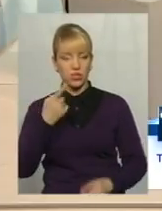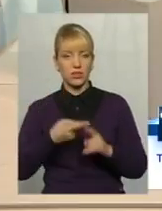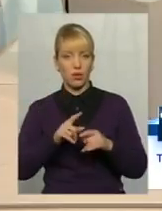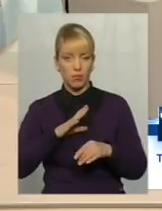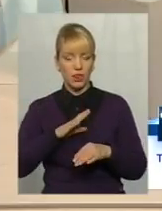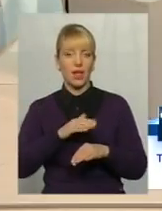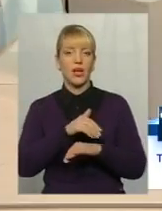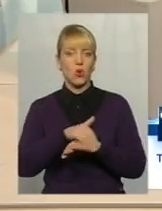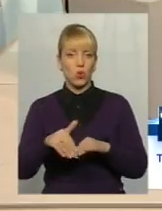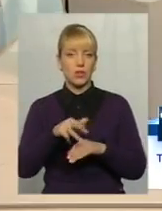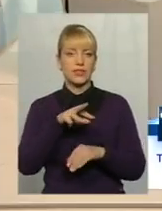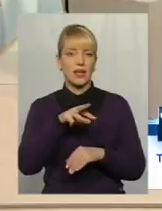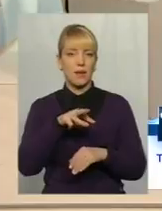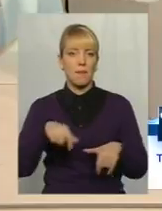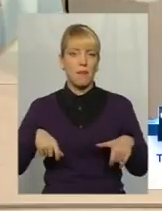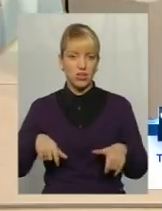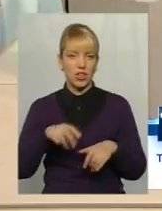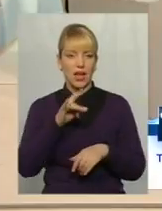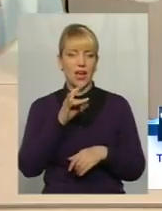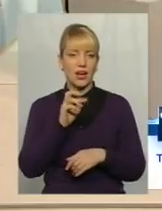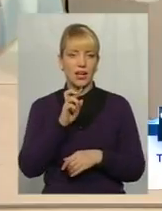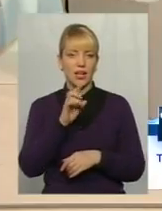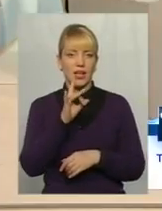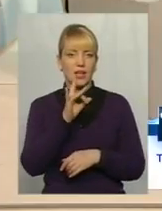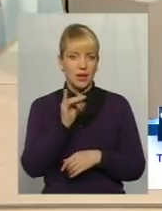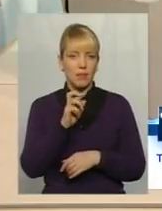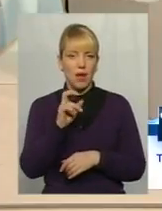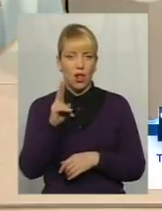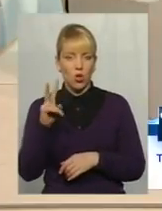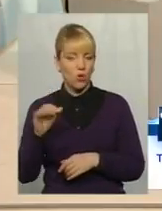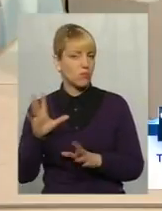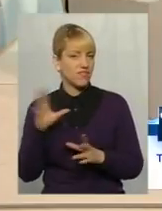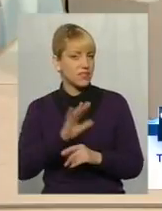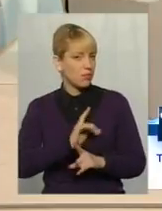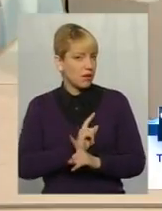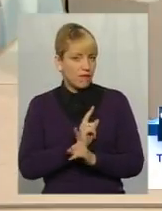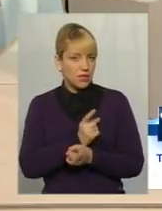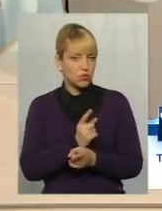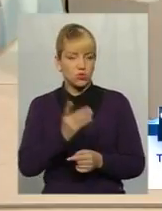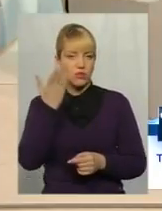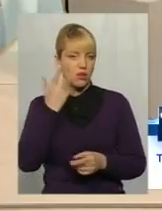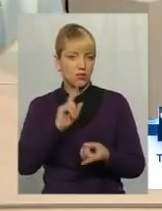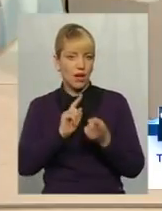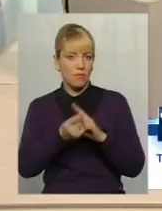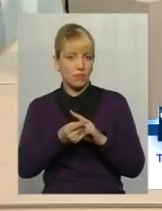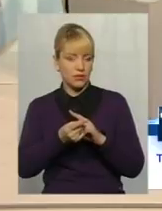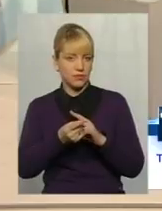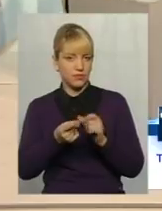імені маршал Рибалки. Ми всі от возмущені були, коли почали його переименувати.